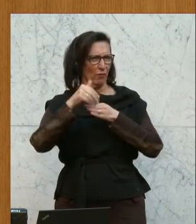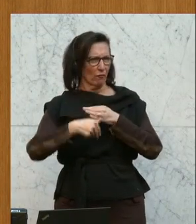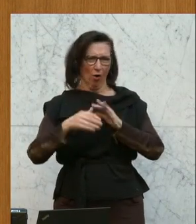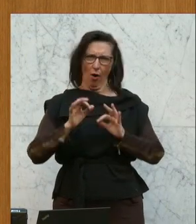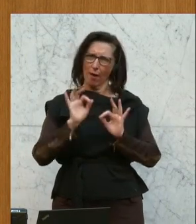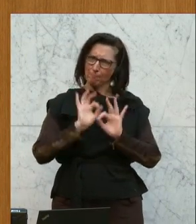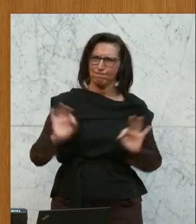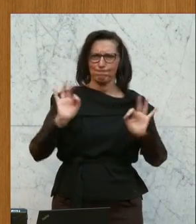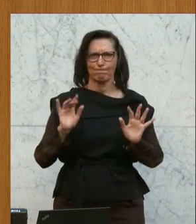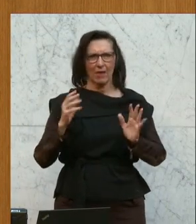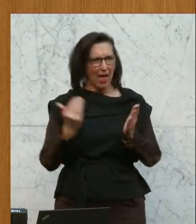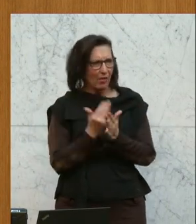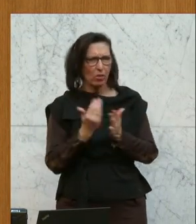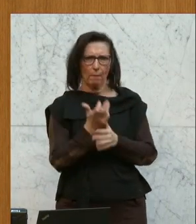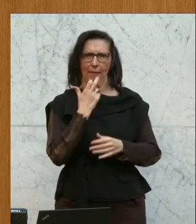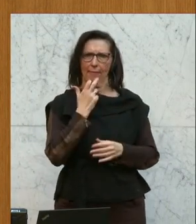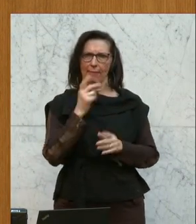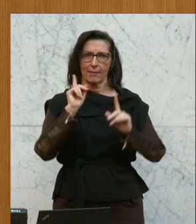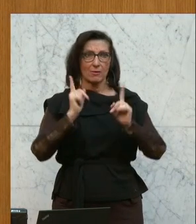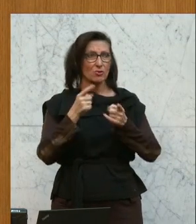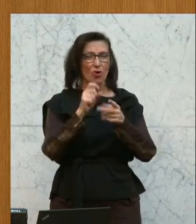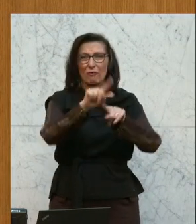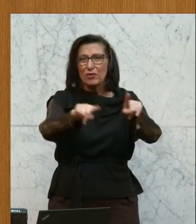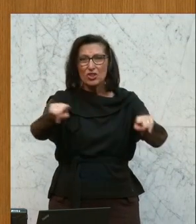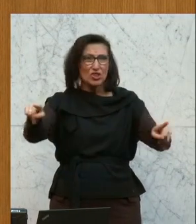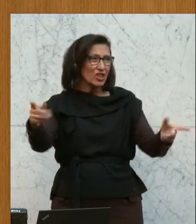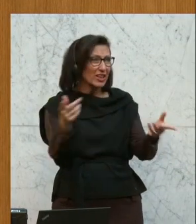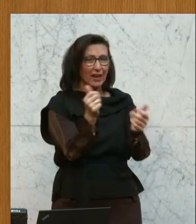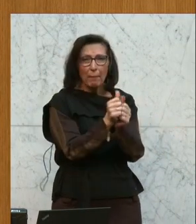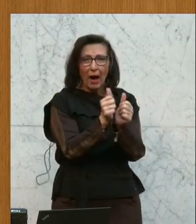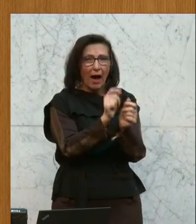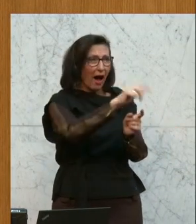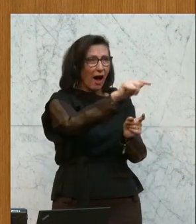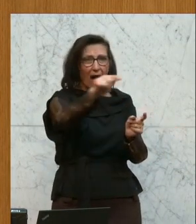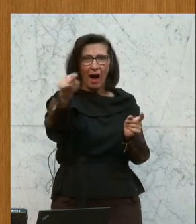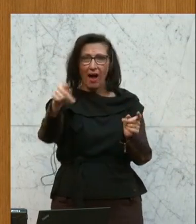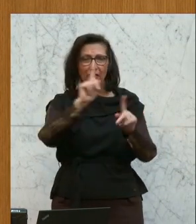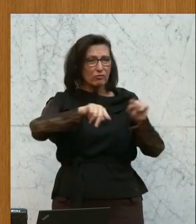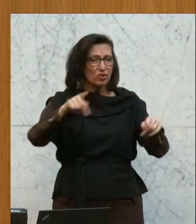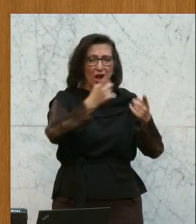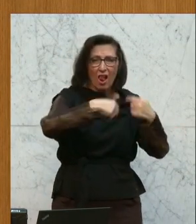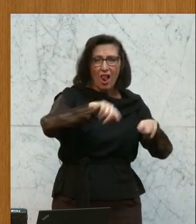Erneuerbaren sein. Und die Zusammenarbeit mit einer Vielfalt von Importpartnern für Energie statt einseitige Abhängigkeiten.